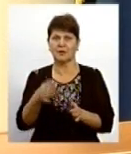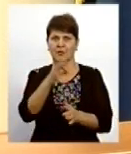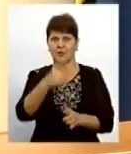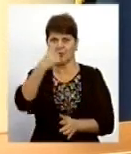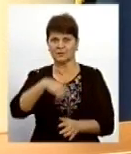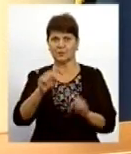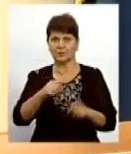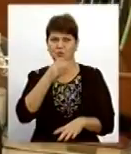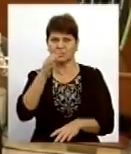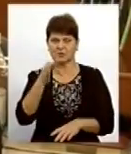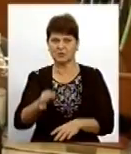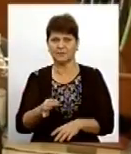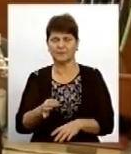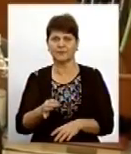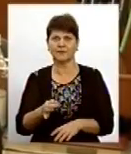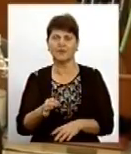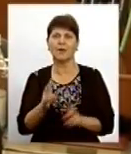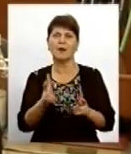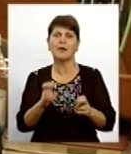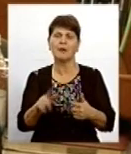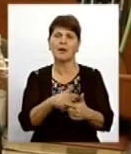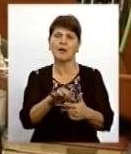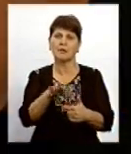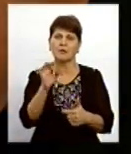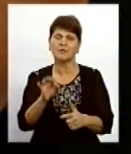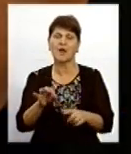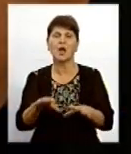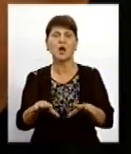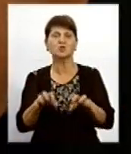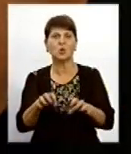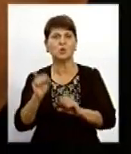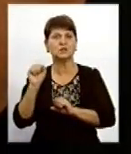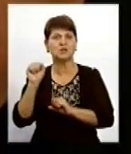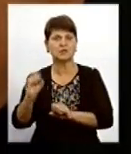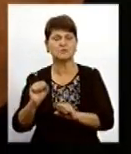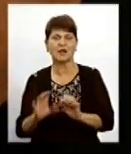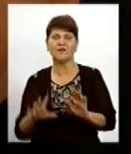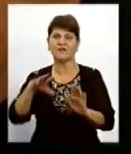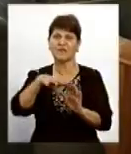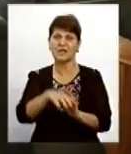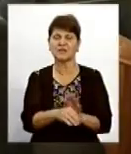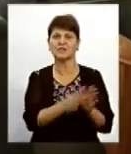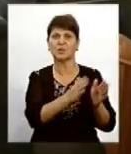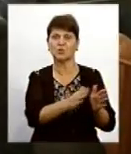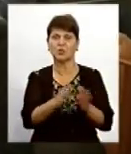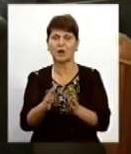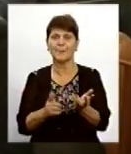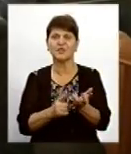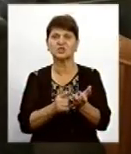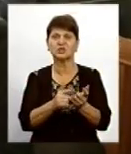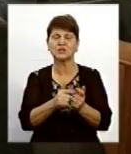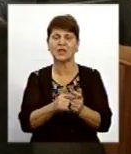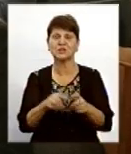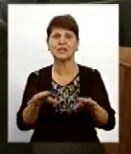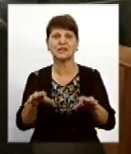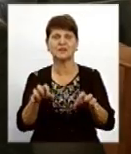мене з вами тільки-ська є. Як альтернативу ЗОЗ, захисникам запропонували внести котяче питання до програми регулювання чисельності тварин, яка затверджена у